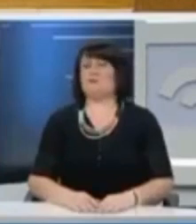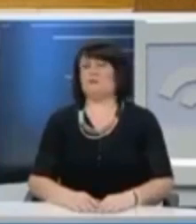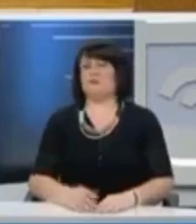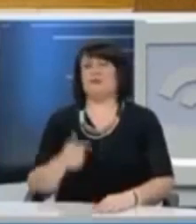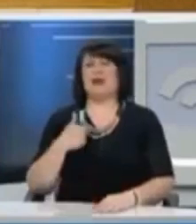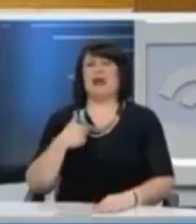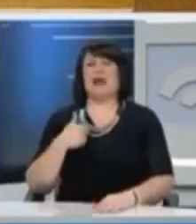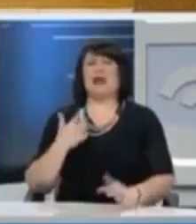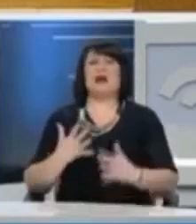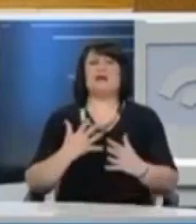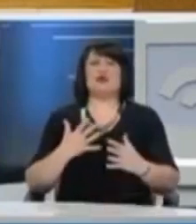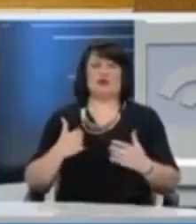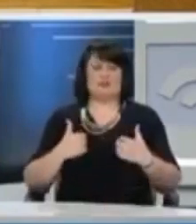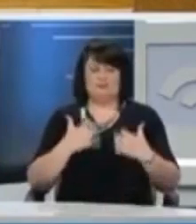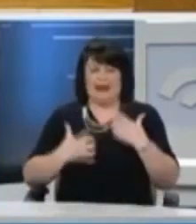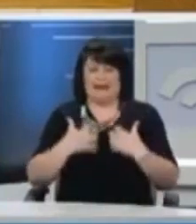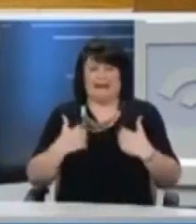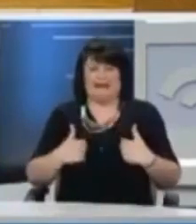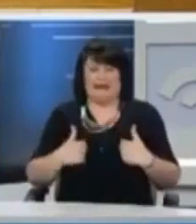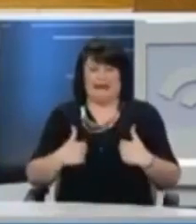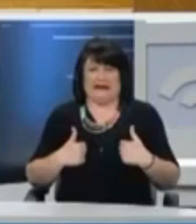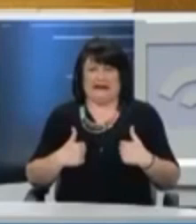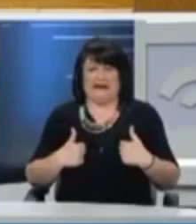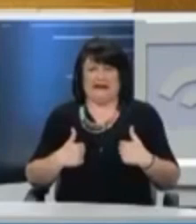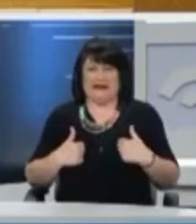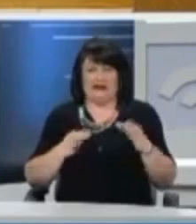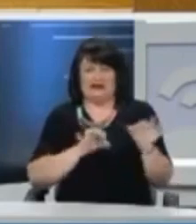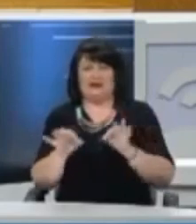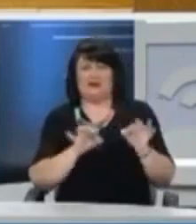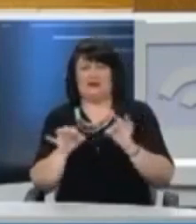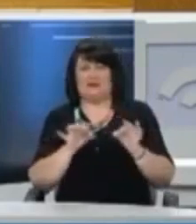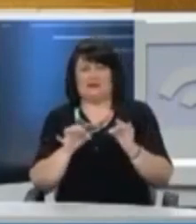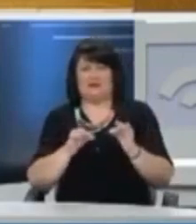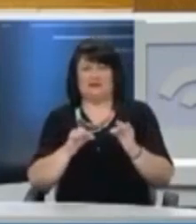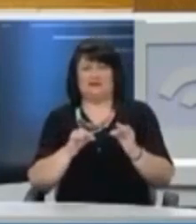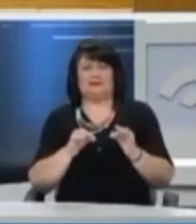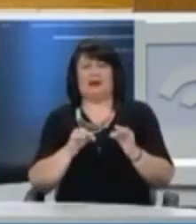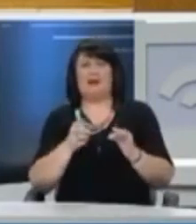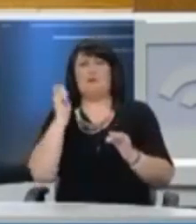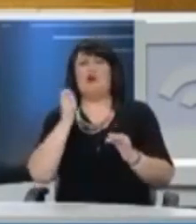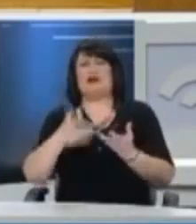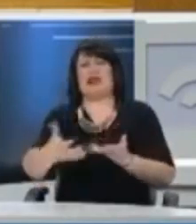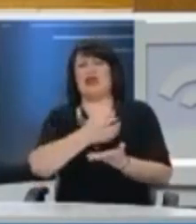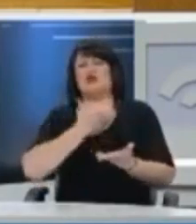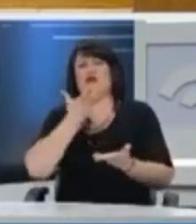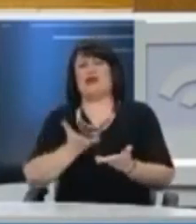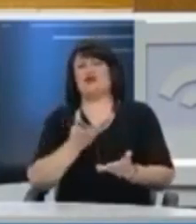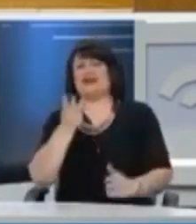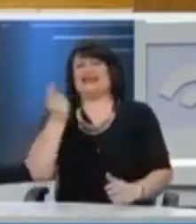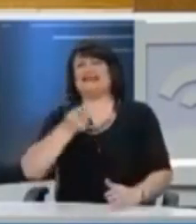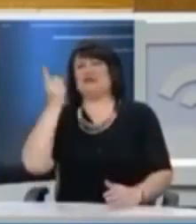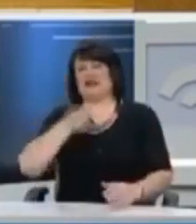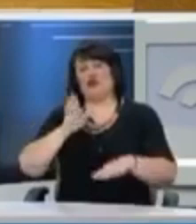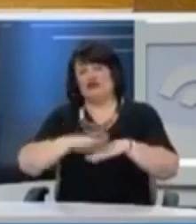θορυβεί ως μέρα 25 είναι ότι ο συνδυασμός της αποτυχίας της δημοσιονομικής σας πολιτικής για την οποία ευθύνεται το 3